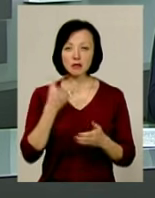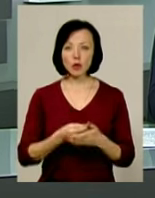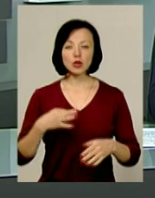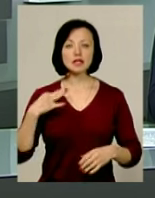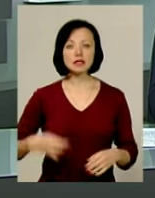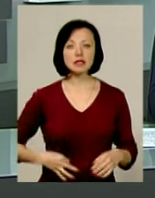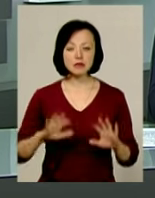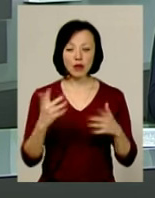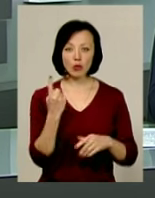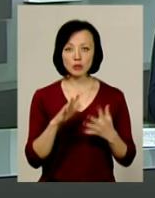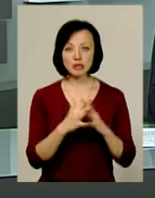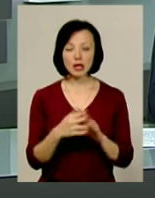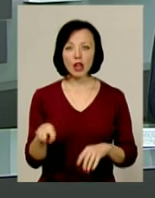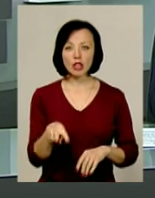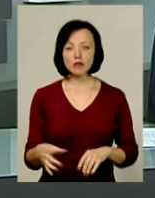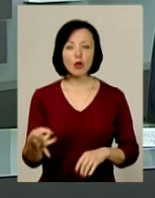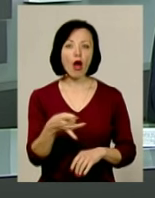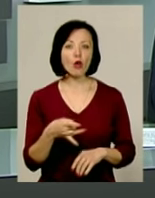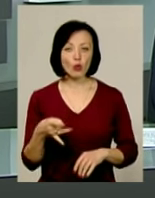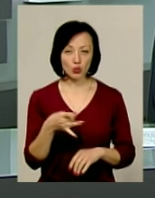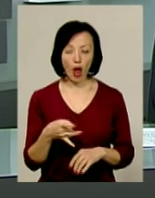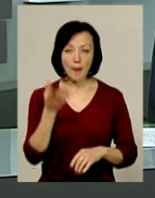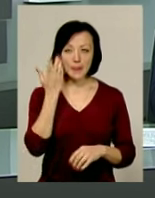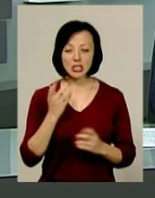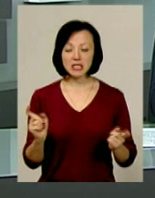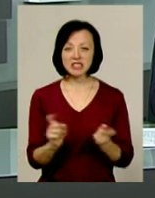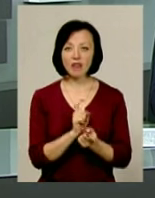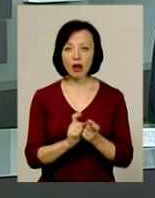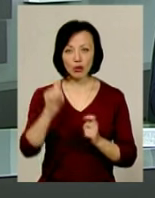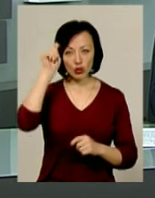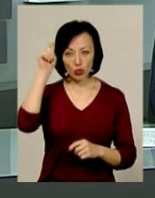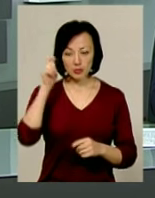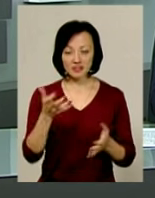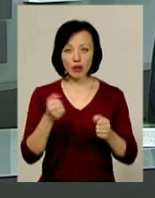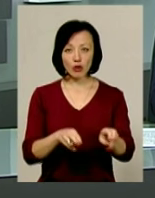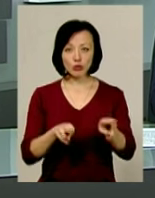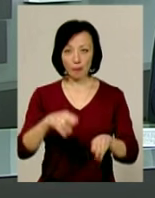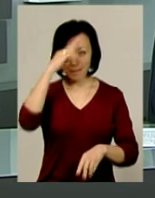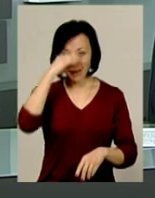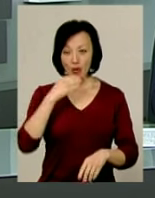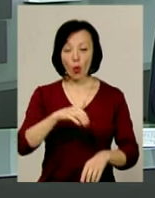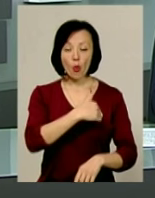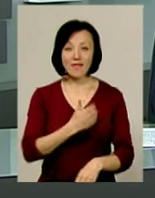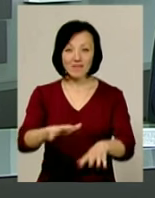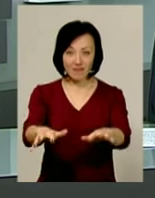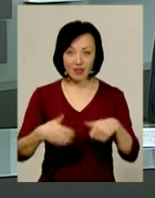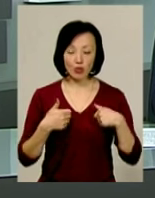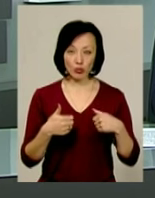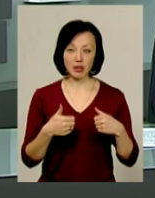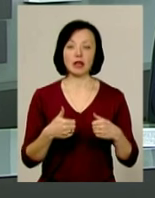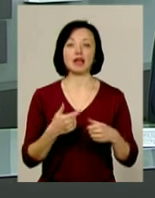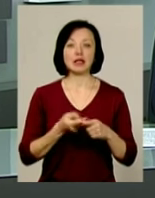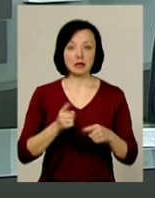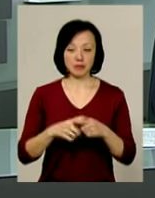сталася в одному із сіл Литичівського району. Під час сварки хлопець схопився за рушницю. Батько хотів вихопити її із рук сина.